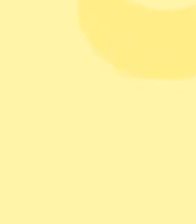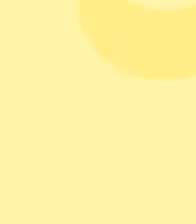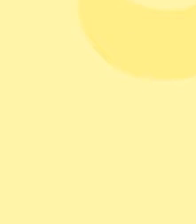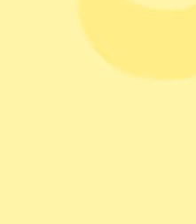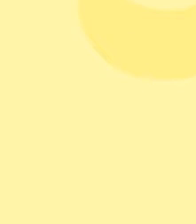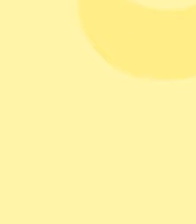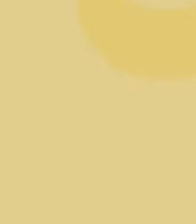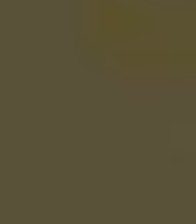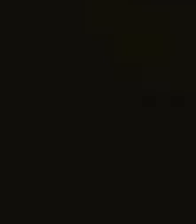Zobacz, jakie wnioski odwiedź. Zobacz, jakie odwiedź. KONIEC